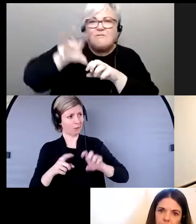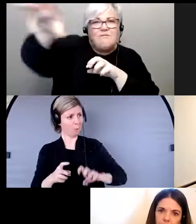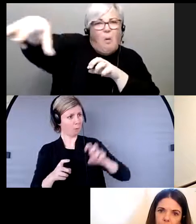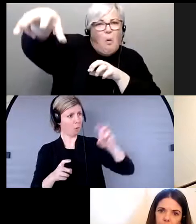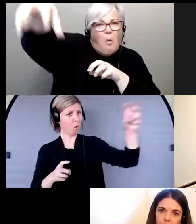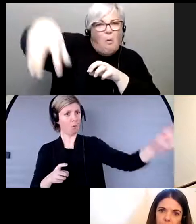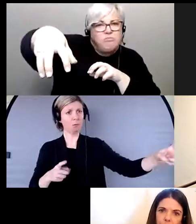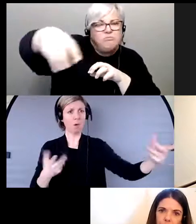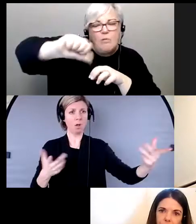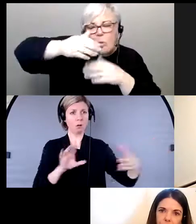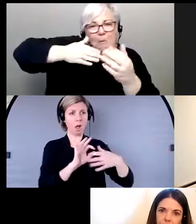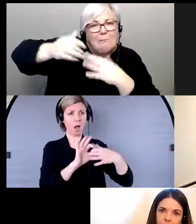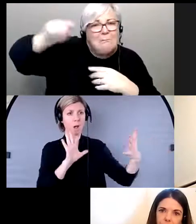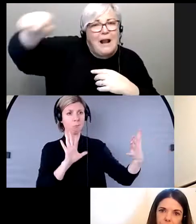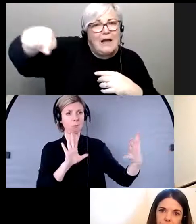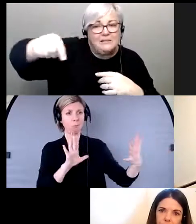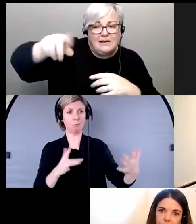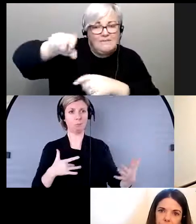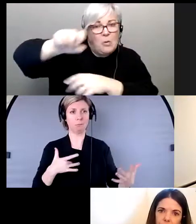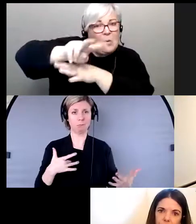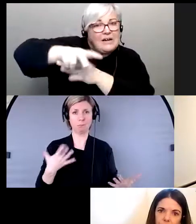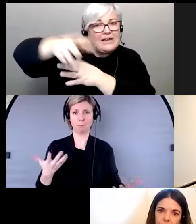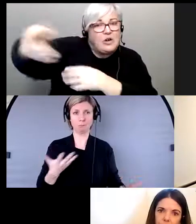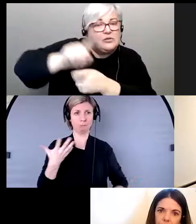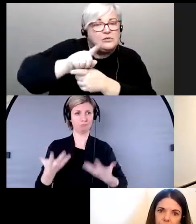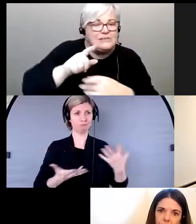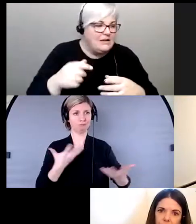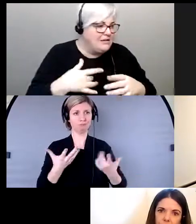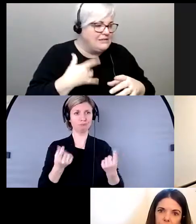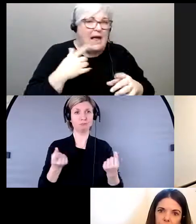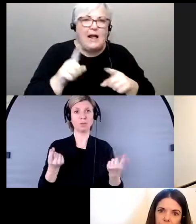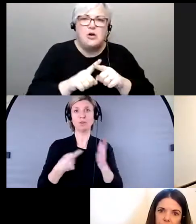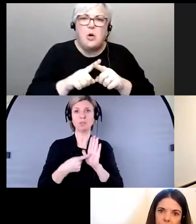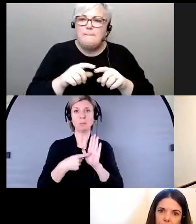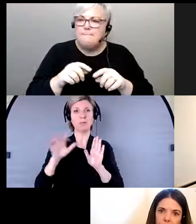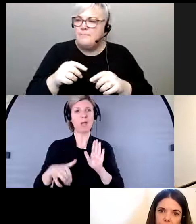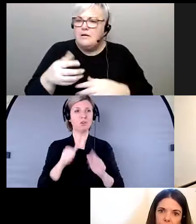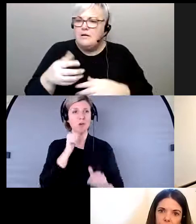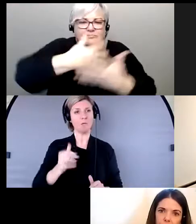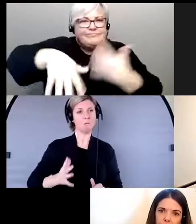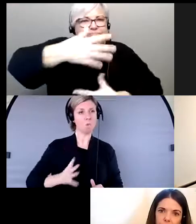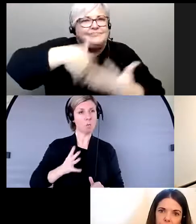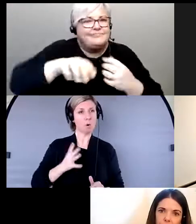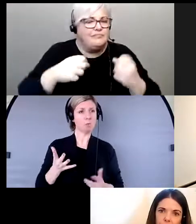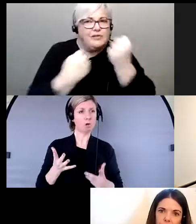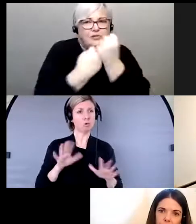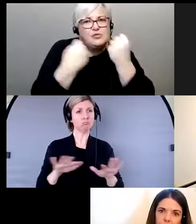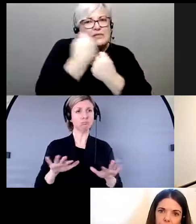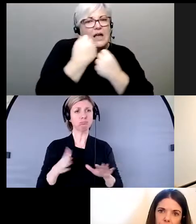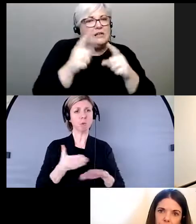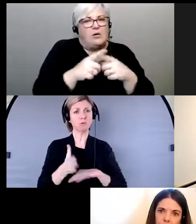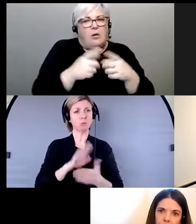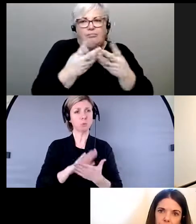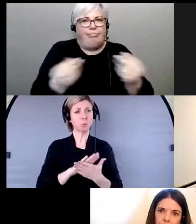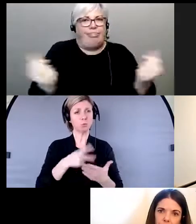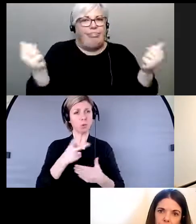donc on perd des éléments organiques, qu'on perd des activités parascolaires qui sont mises en place de façon un informelle dans